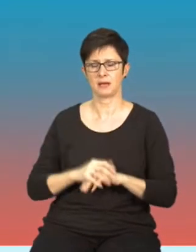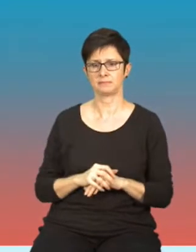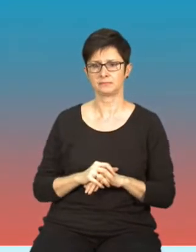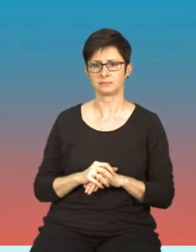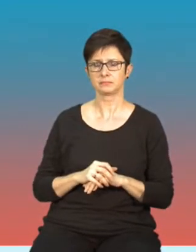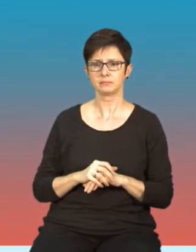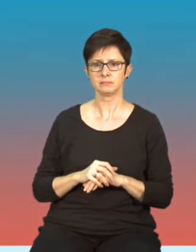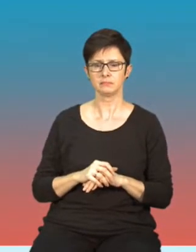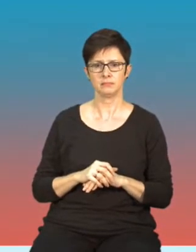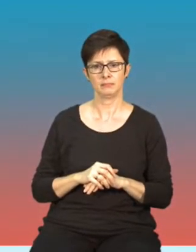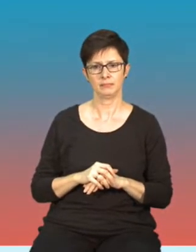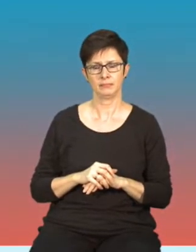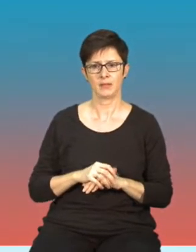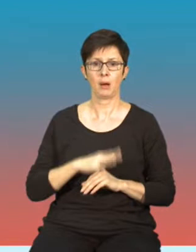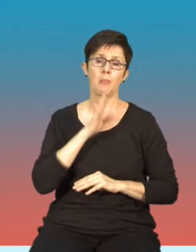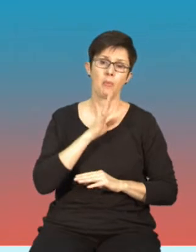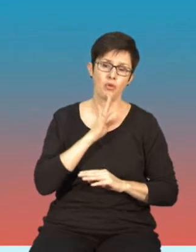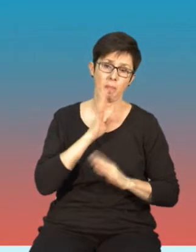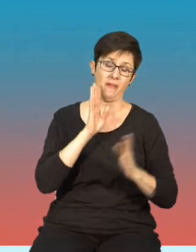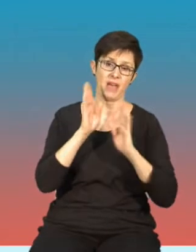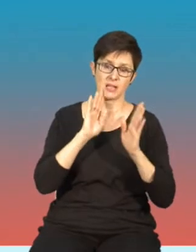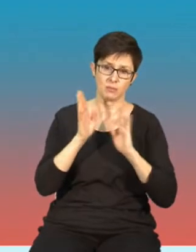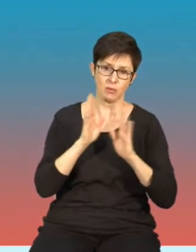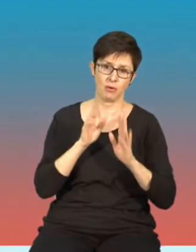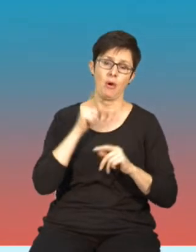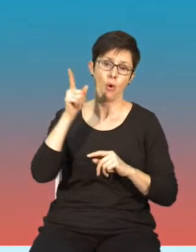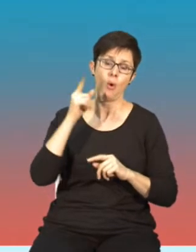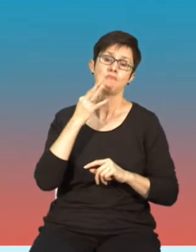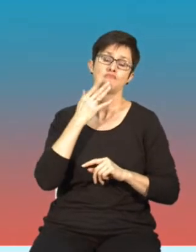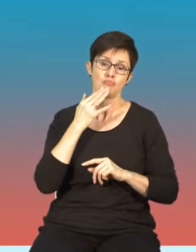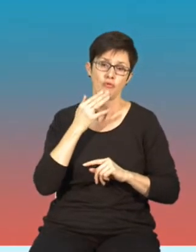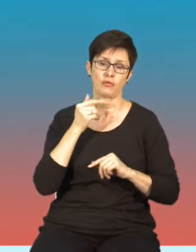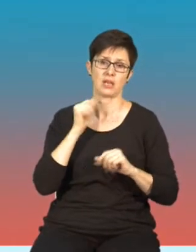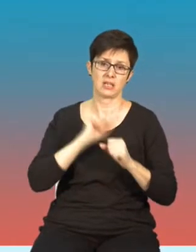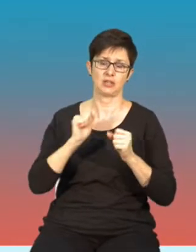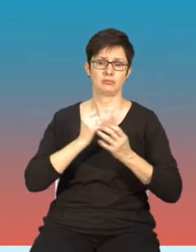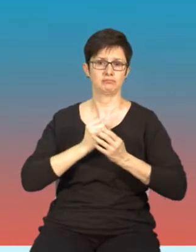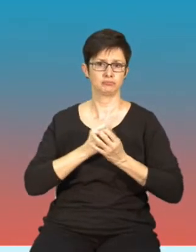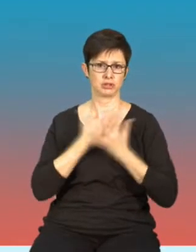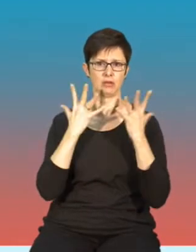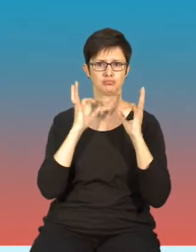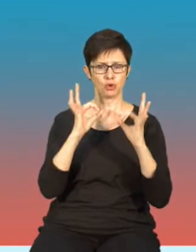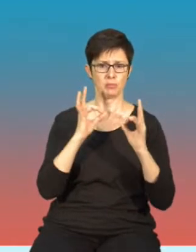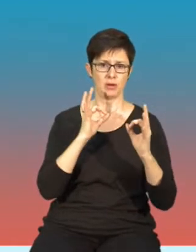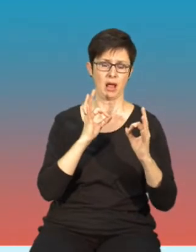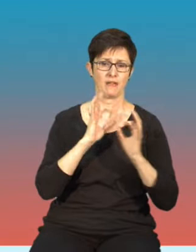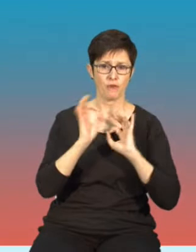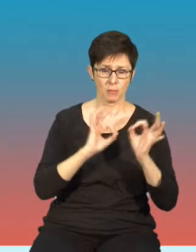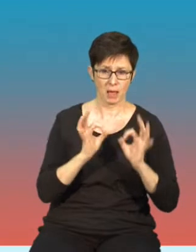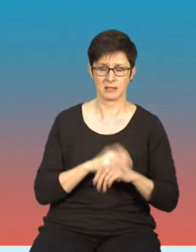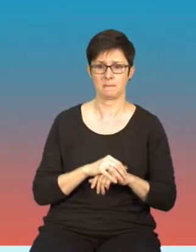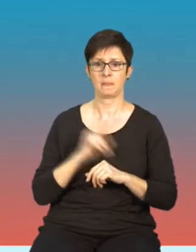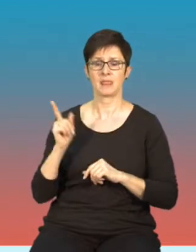Podobnie funkcjonuje Facebook, zapewniając przejrzystą informację, o ile weryfikatorzy